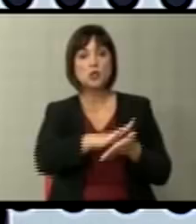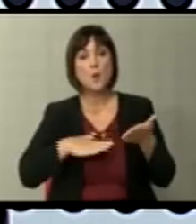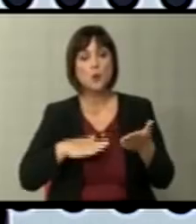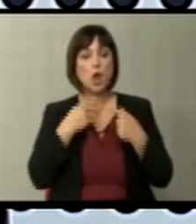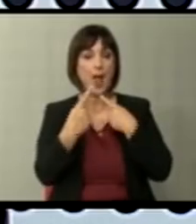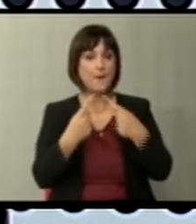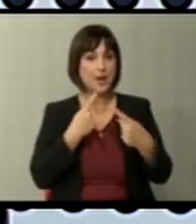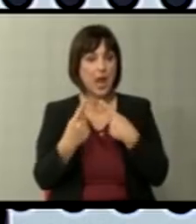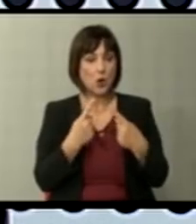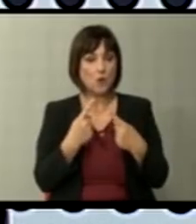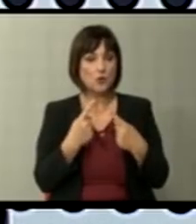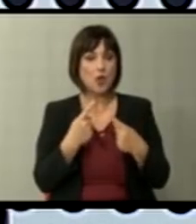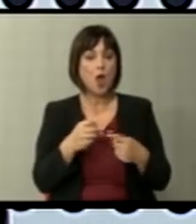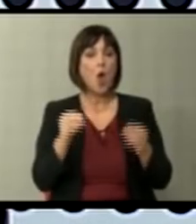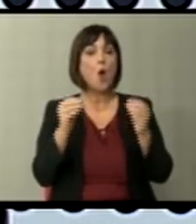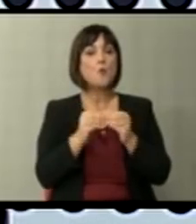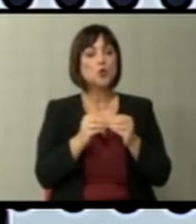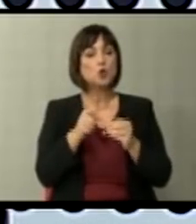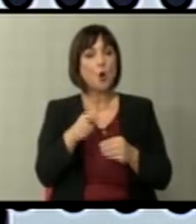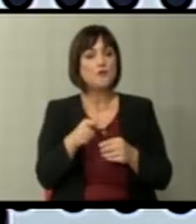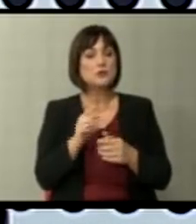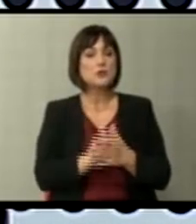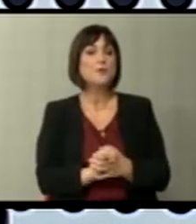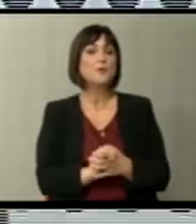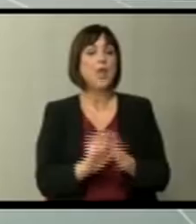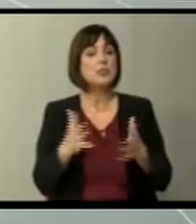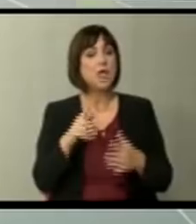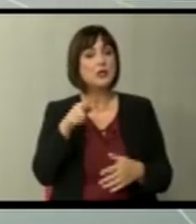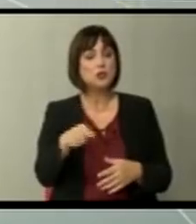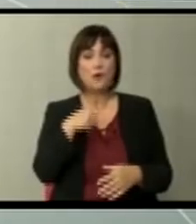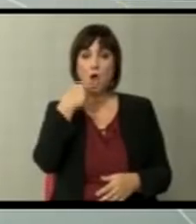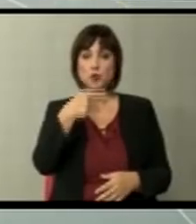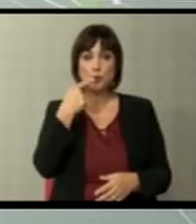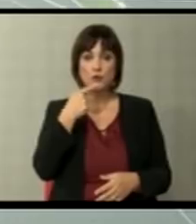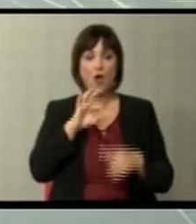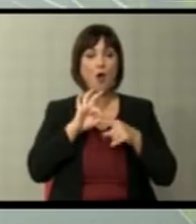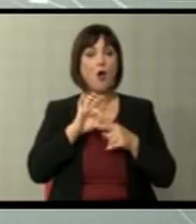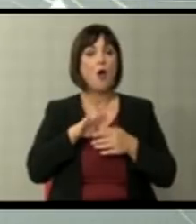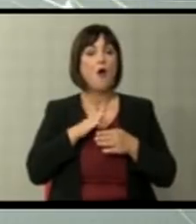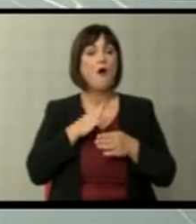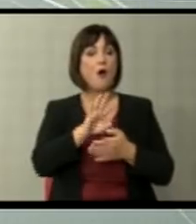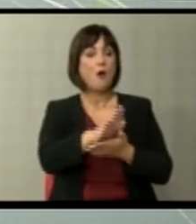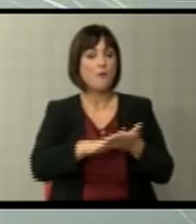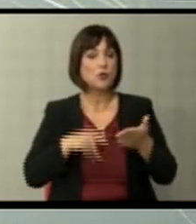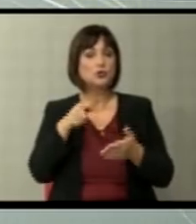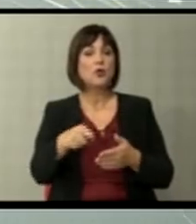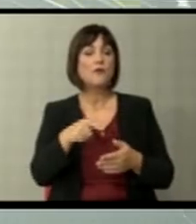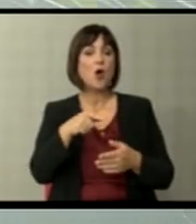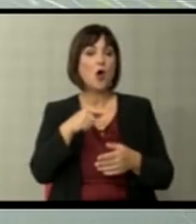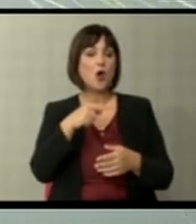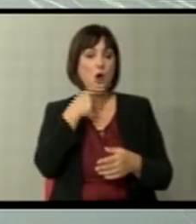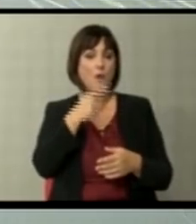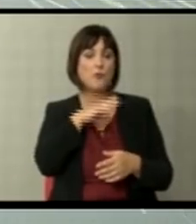преговорите. Бучковски, дали се овие зборови вовет во известно сценарио дека